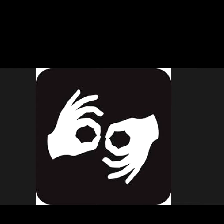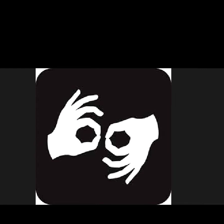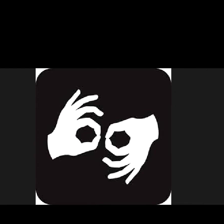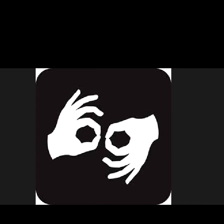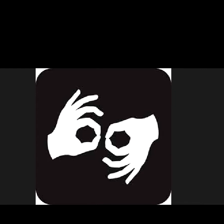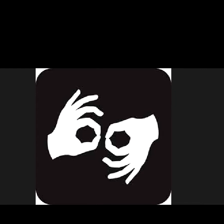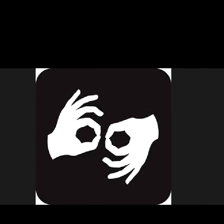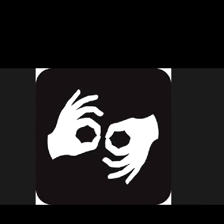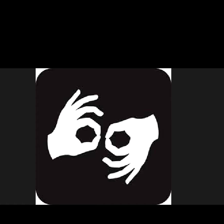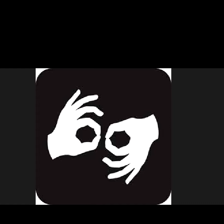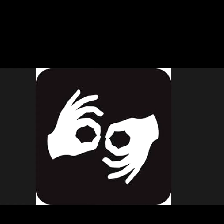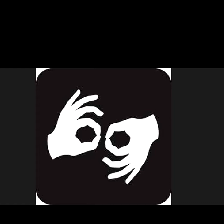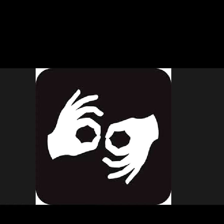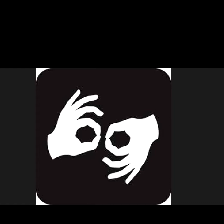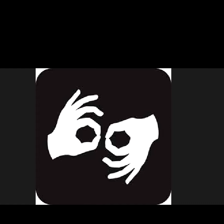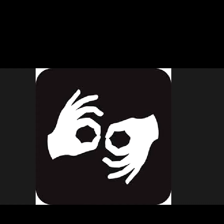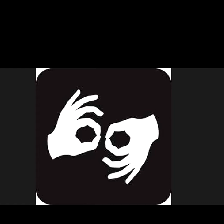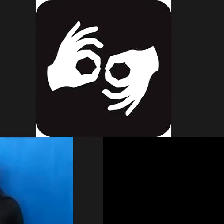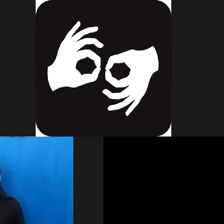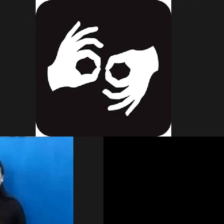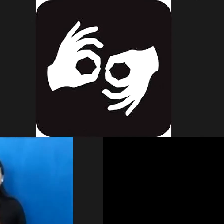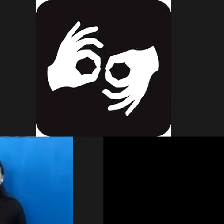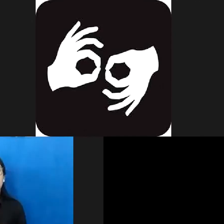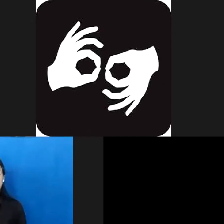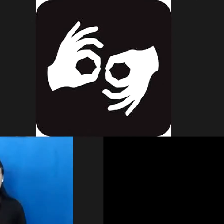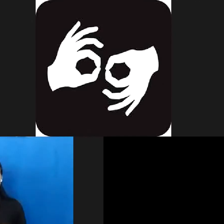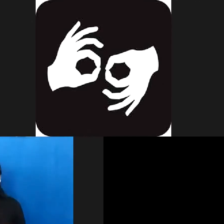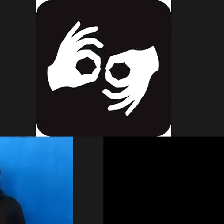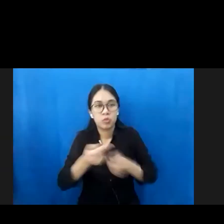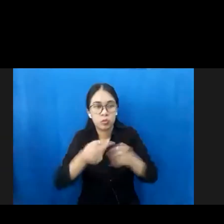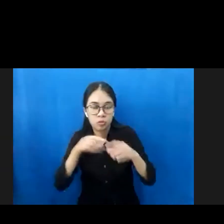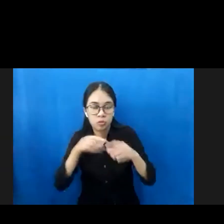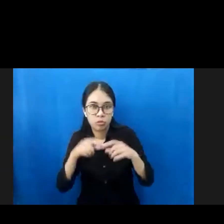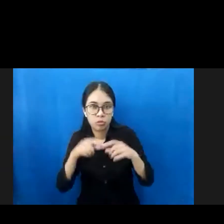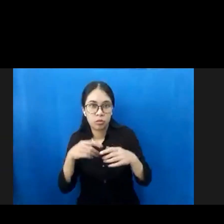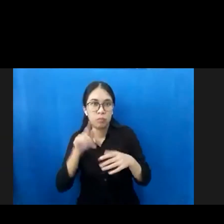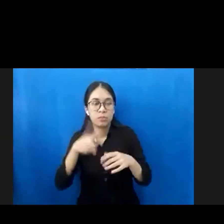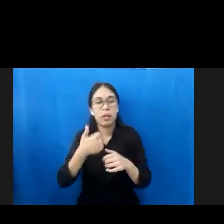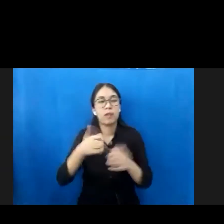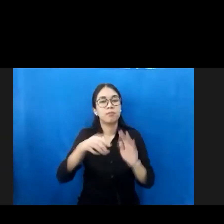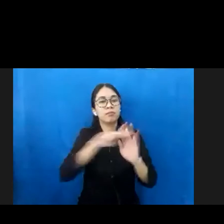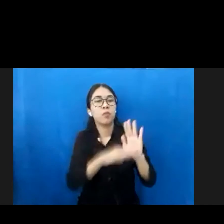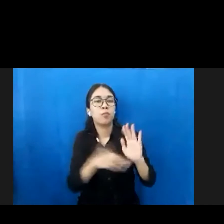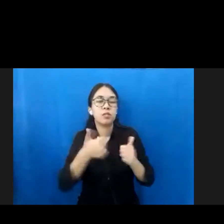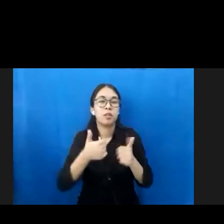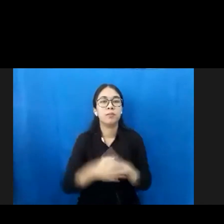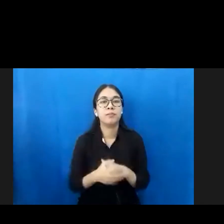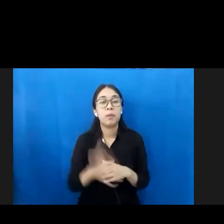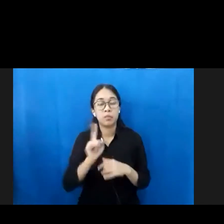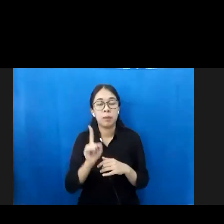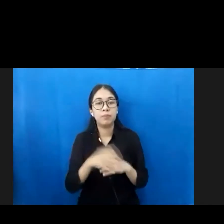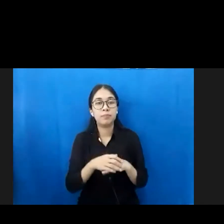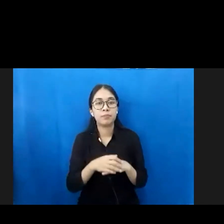koordinasi dengan kader dengan desa untuk kita jadwalkan seperti itu karena hal-hal yang sangat